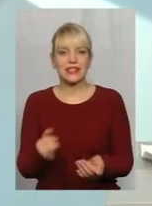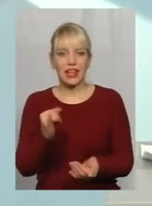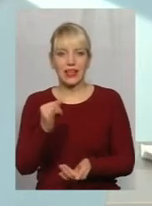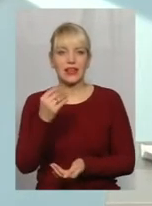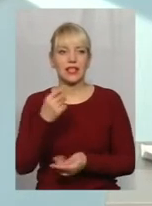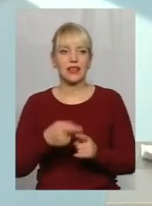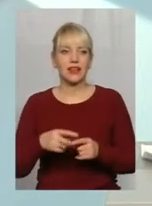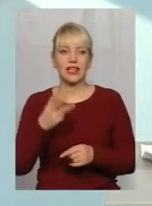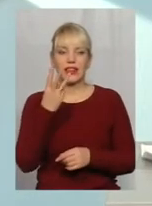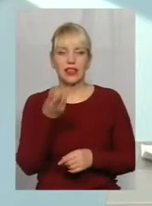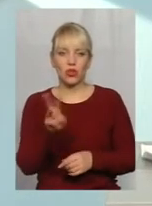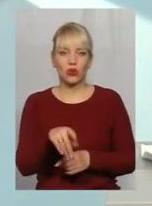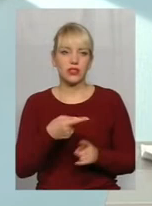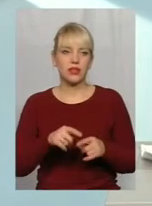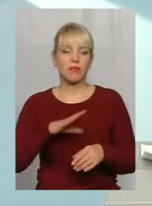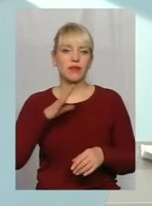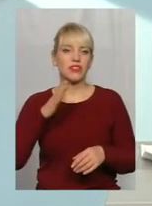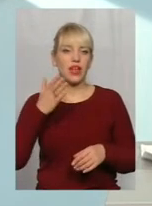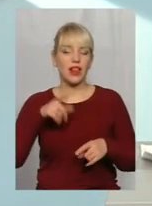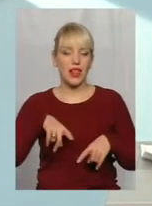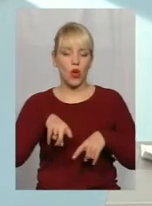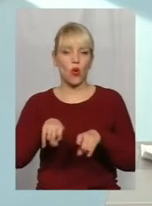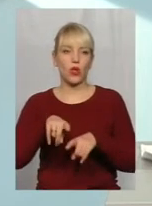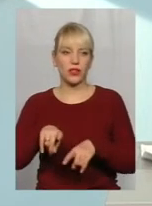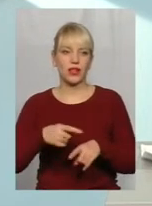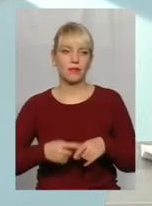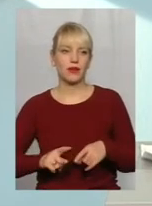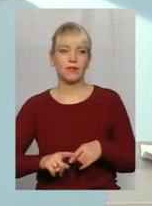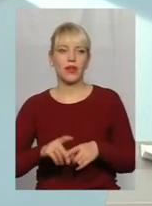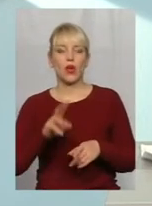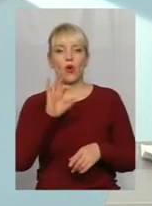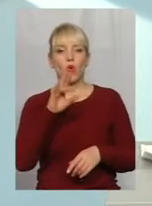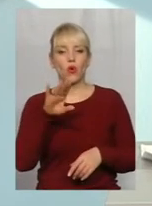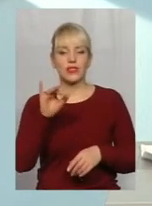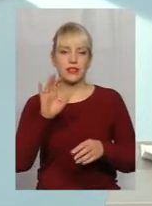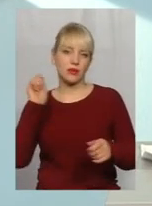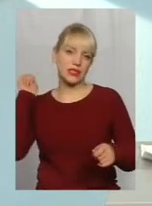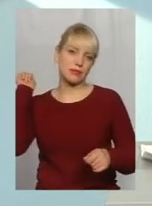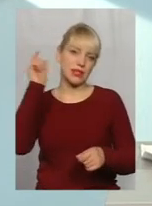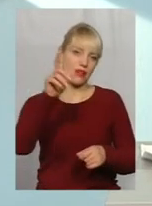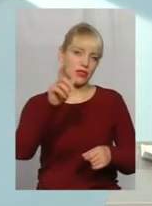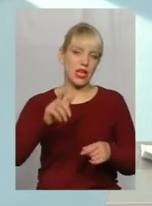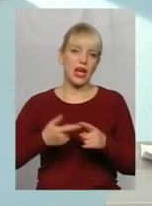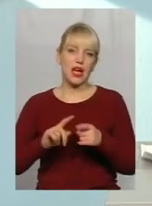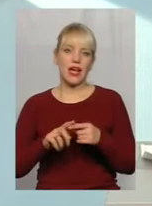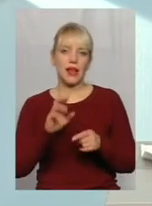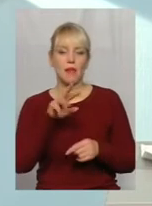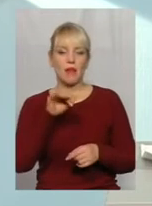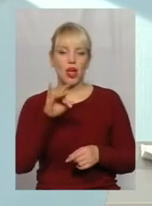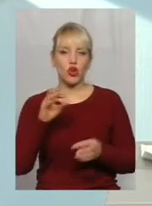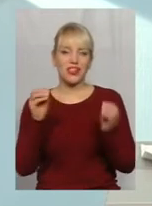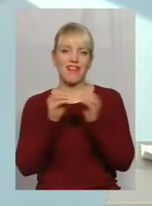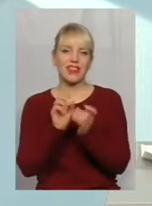три бобслеїсти, вони всі бувши легкоатлети. Костінь метав спис, Мирослав займався десятиборством, він був призером